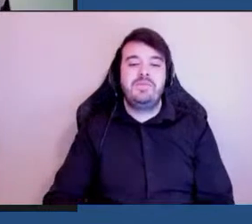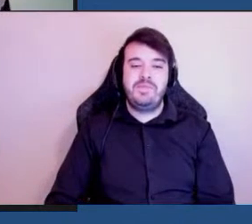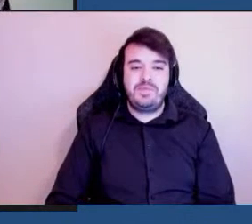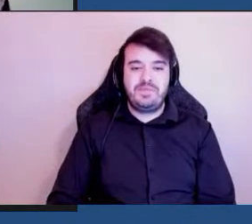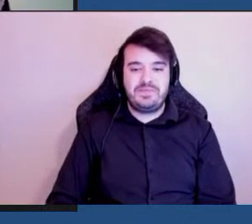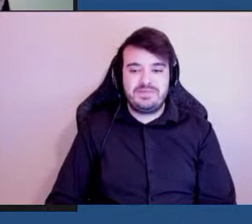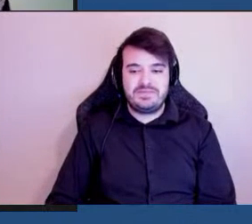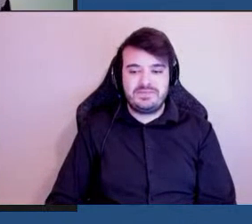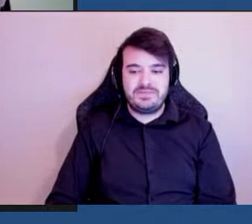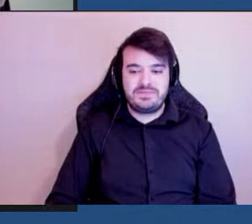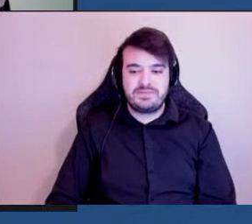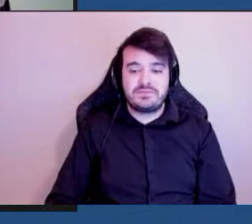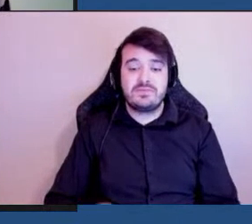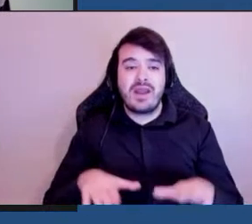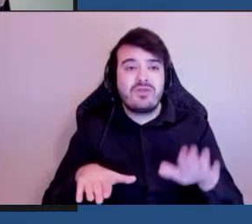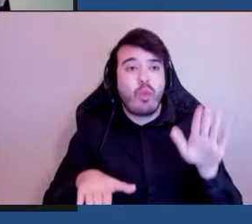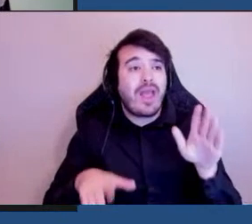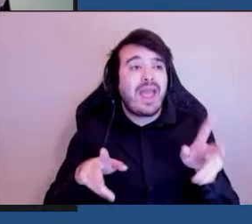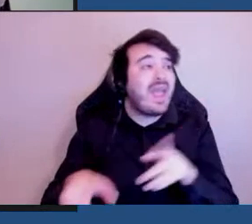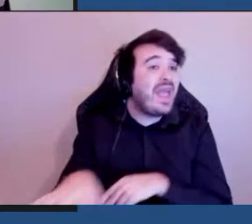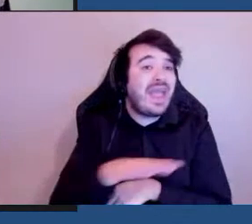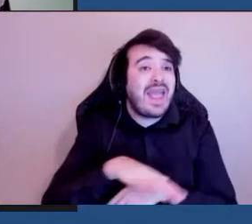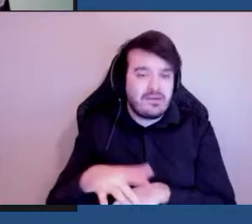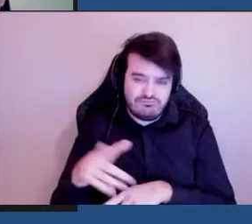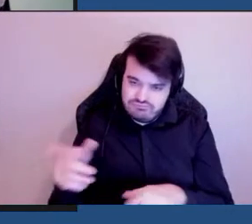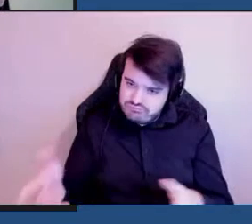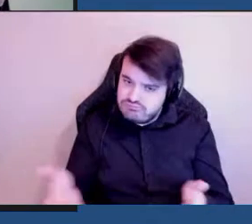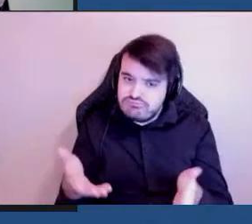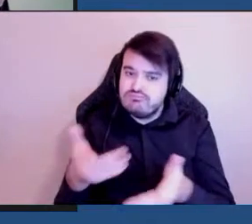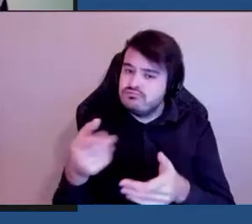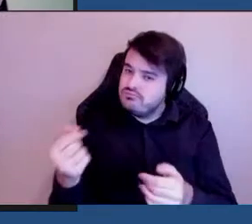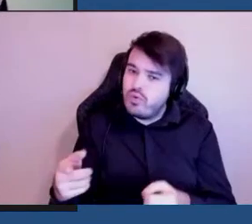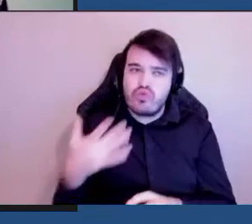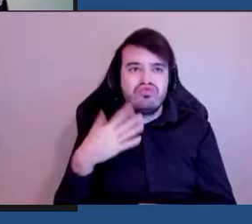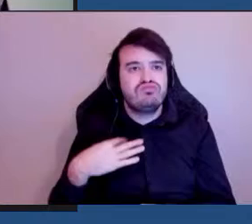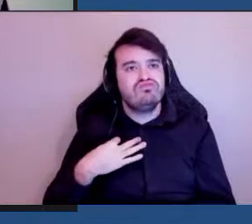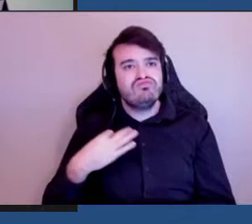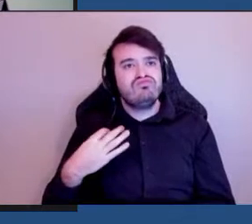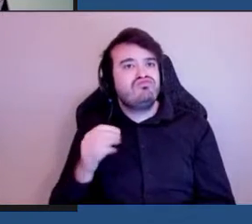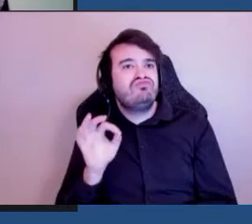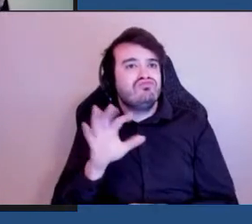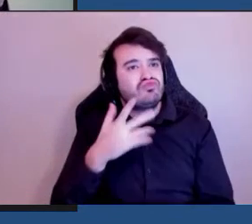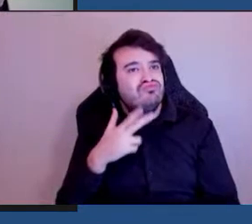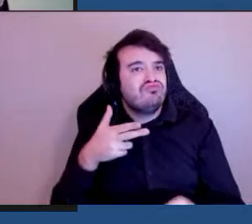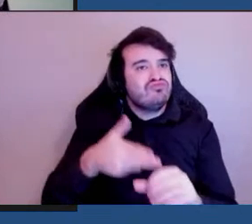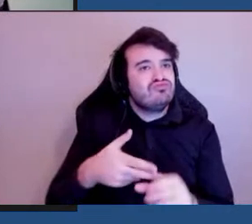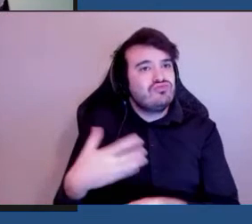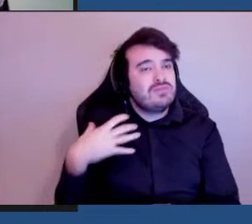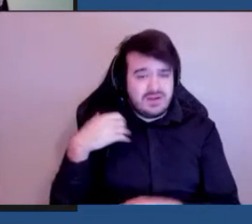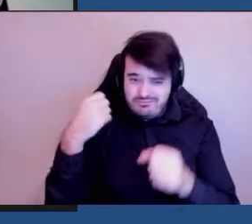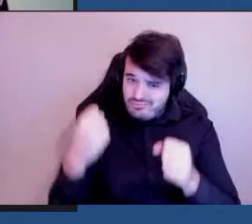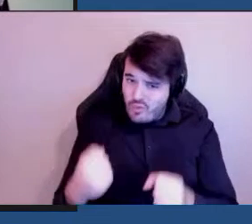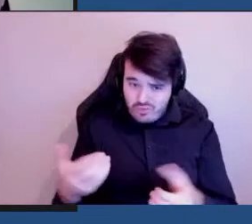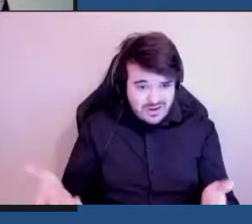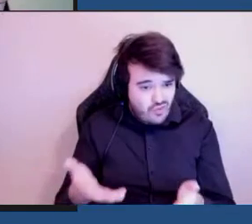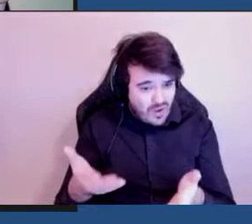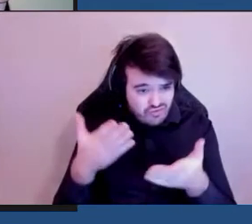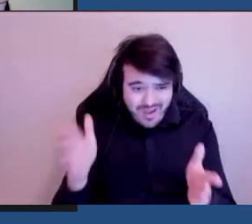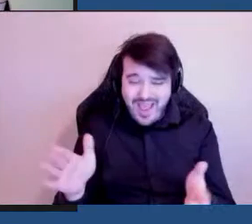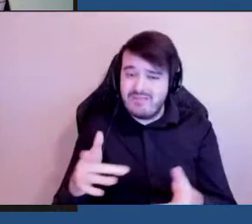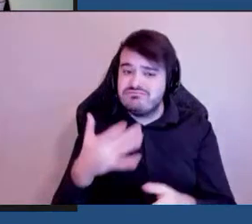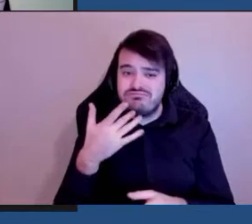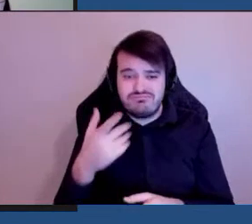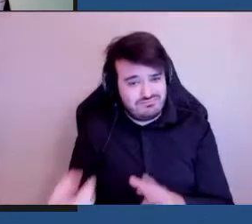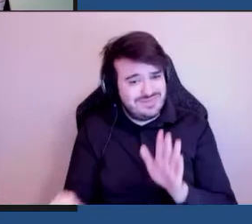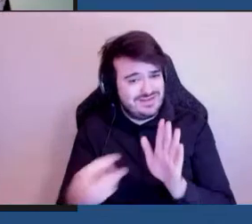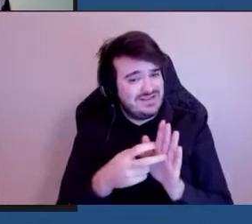les citoyens sont également invités à poser leur candidature au comité et sont invités à s